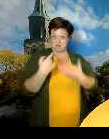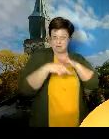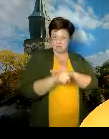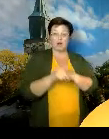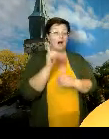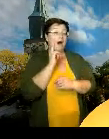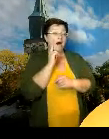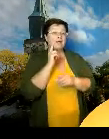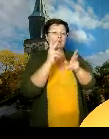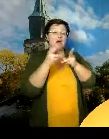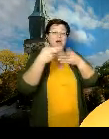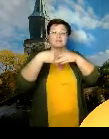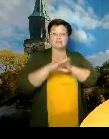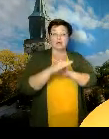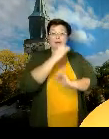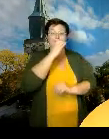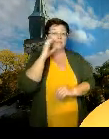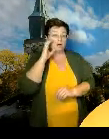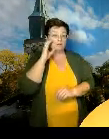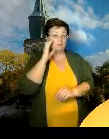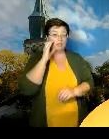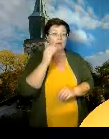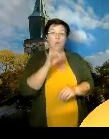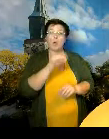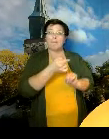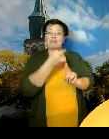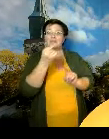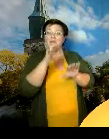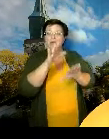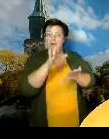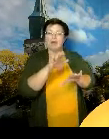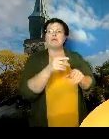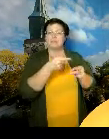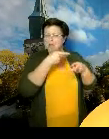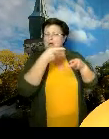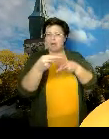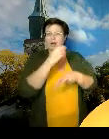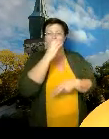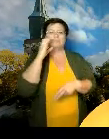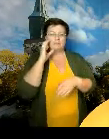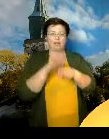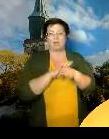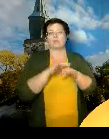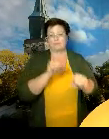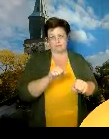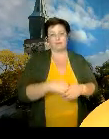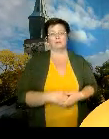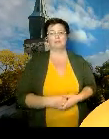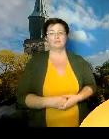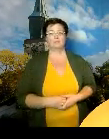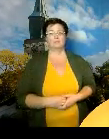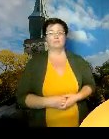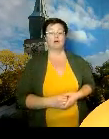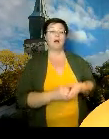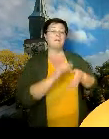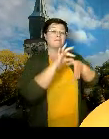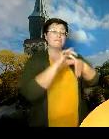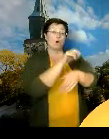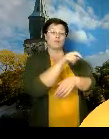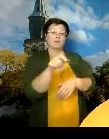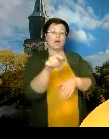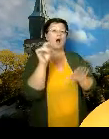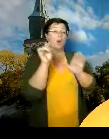sairaalan sisätiloissa koko käynnin ajan. Täällä potilaat kuuluvat